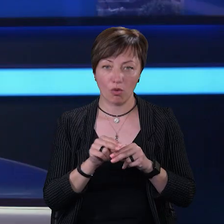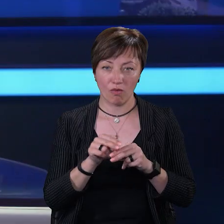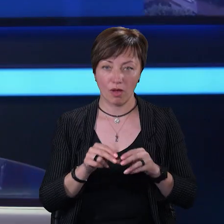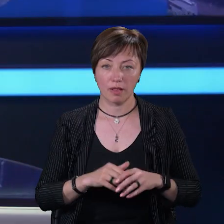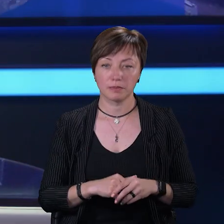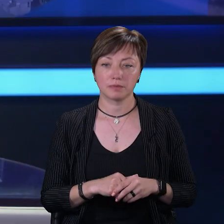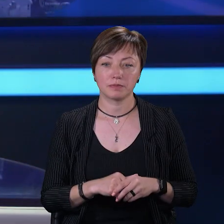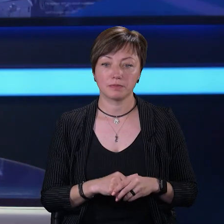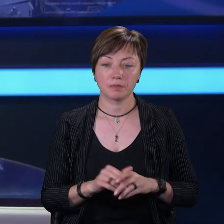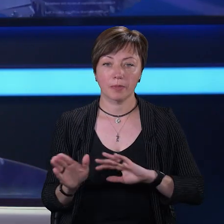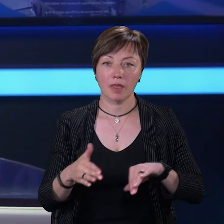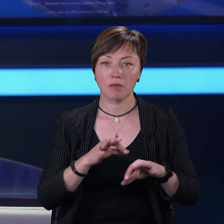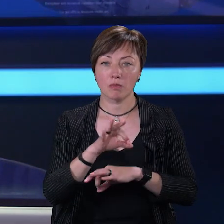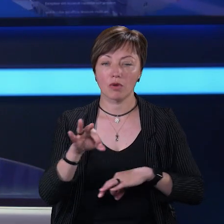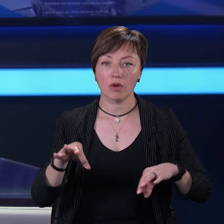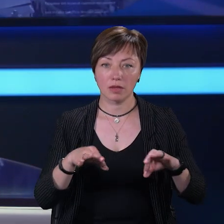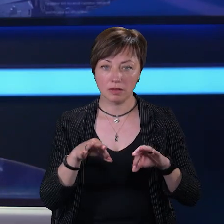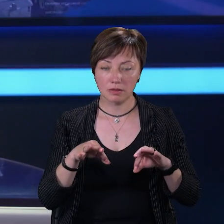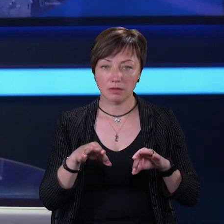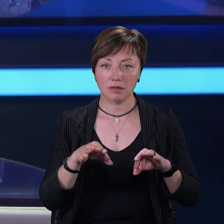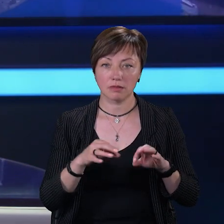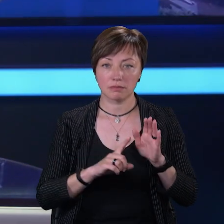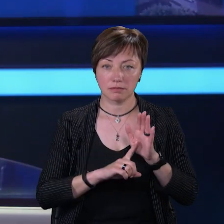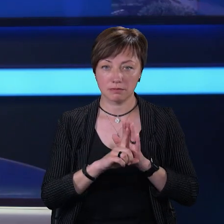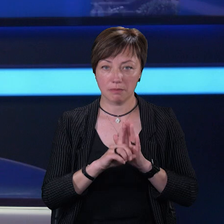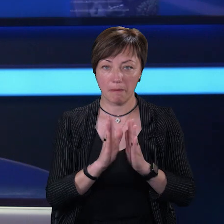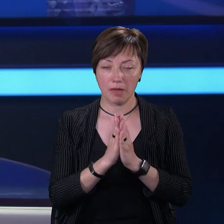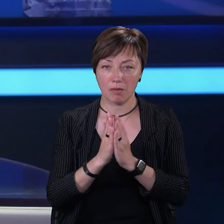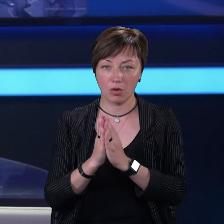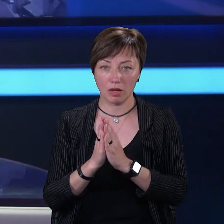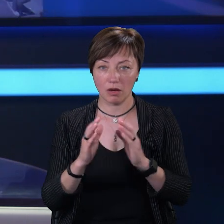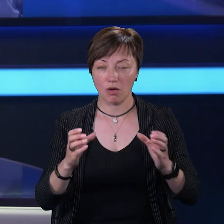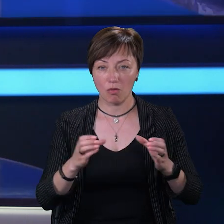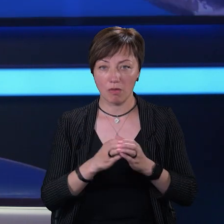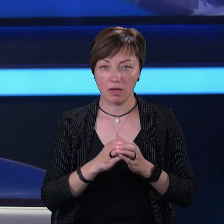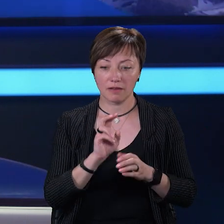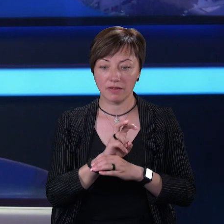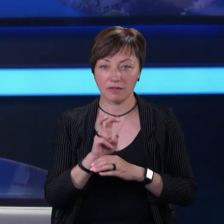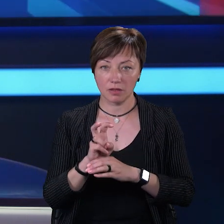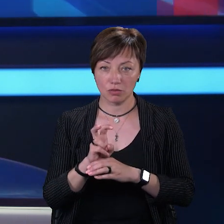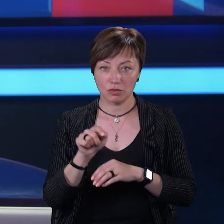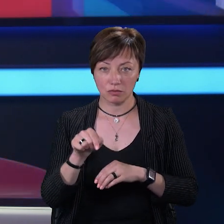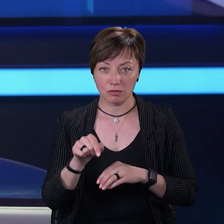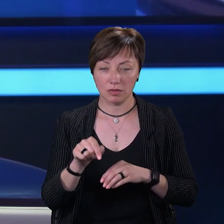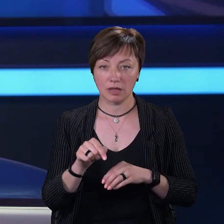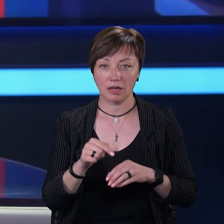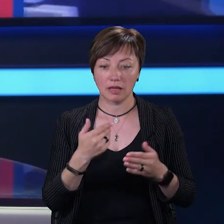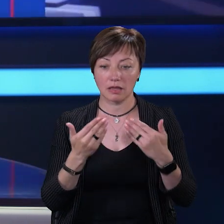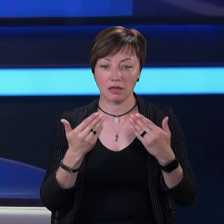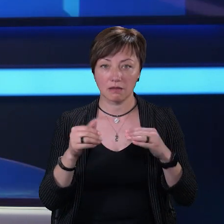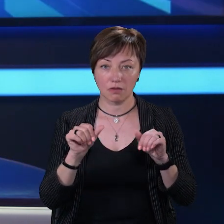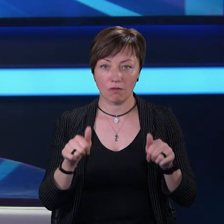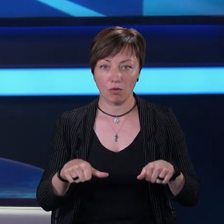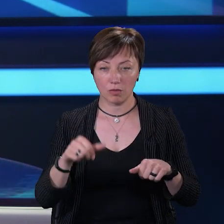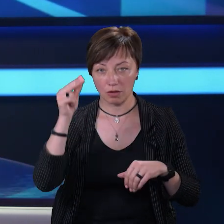Проєкт «Фітінфактен» стартує у бібліотеках громади. Відвідувачів книгозбірень в інтерактивній